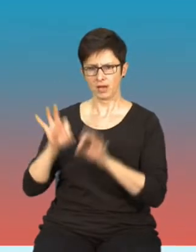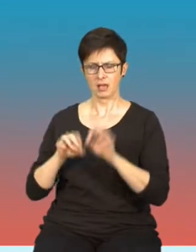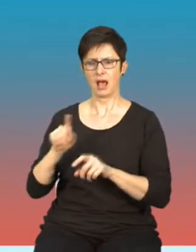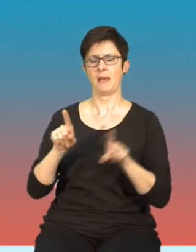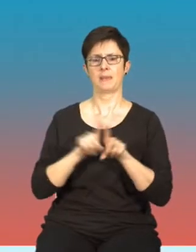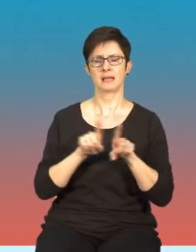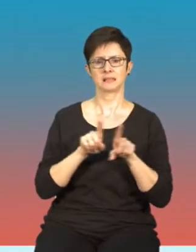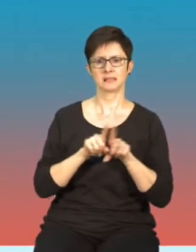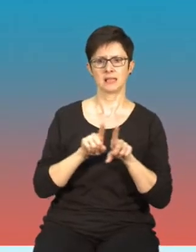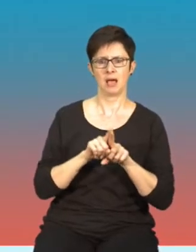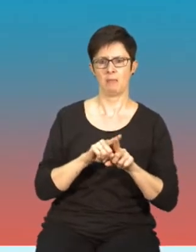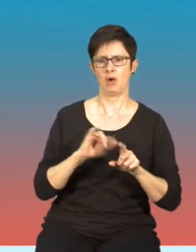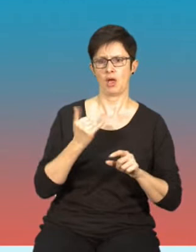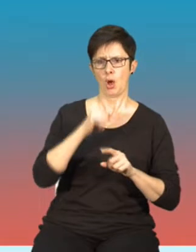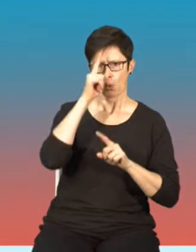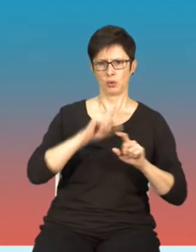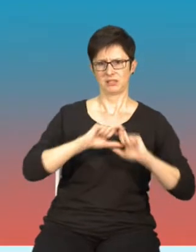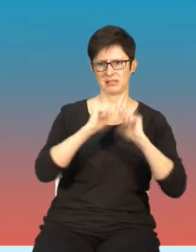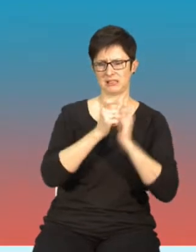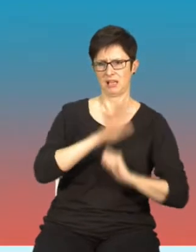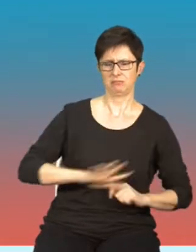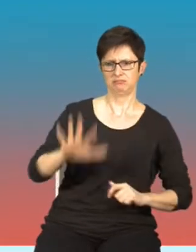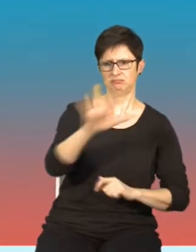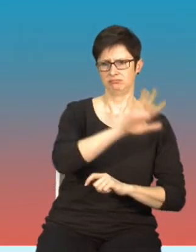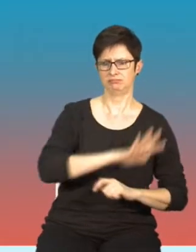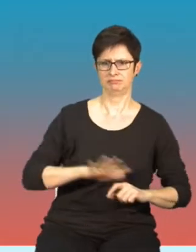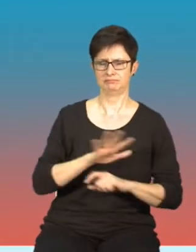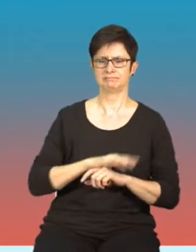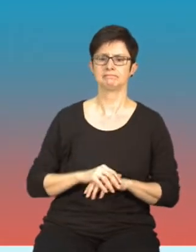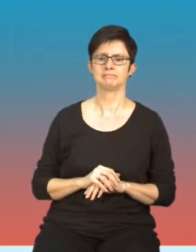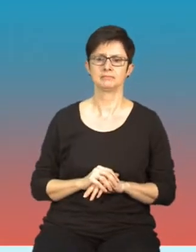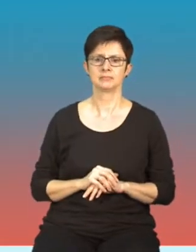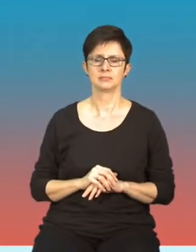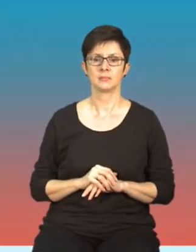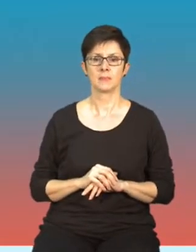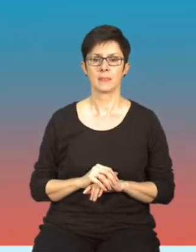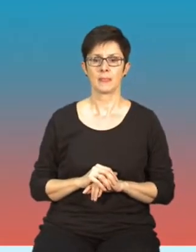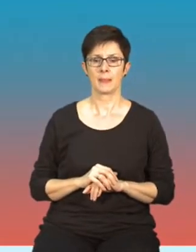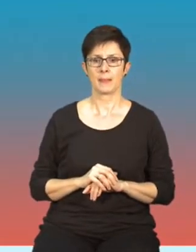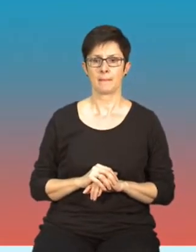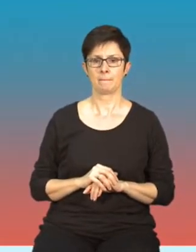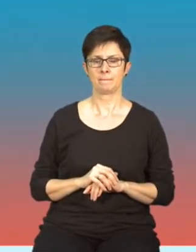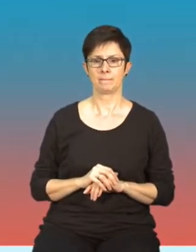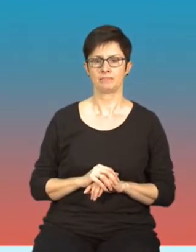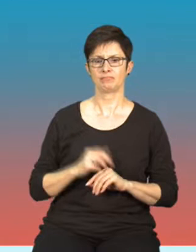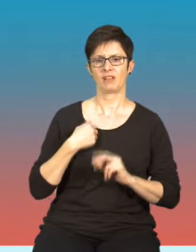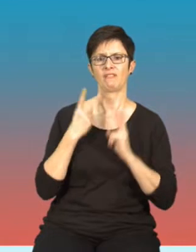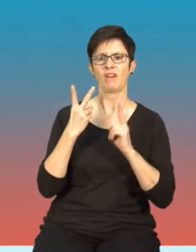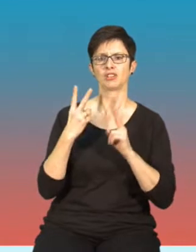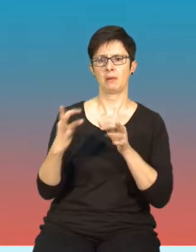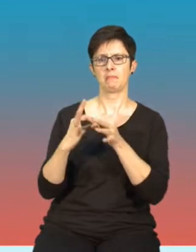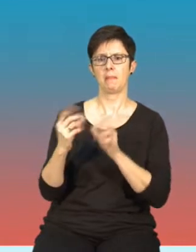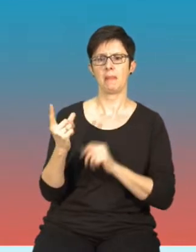dotyka nas jako całe społeczeństwo w ogromnym wymiarze. Naszymi kluczowymi partnerami